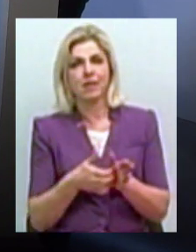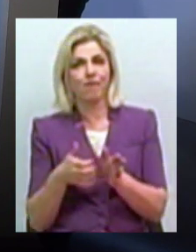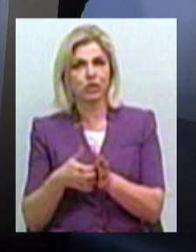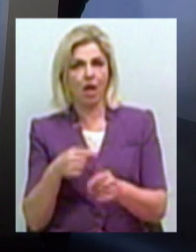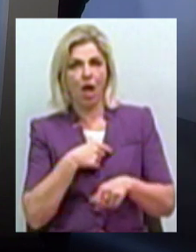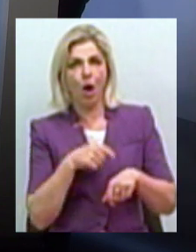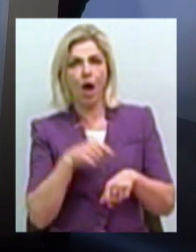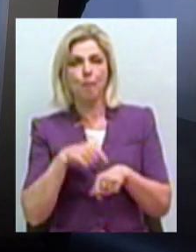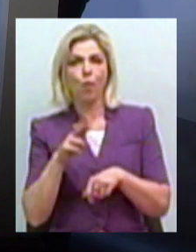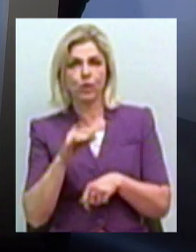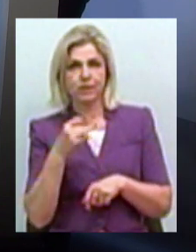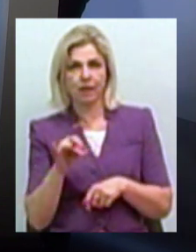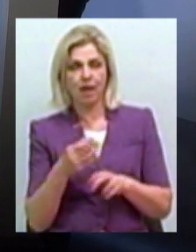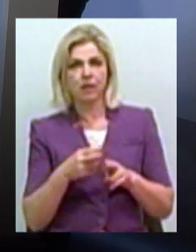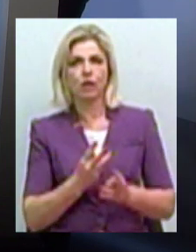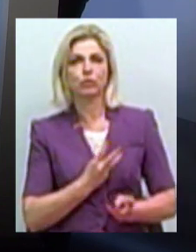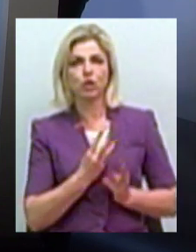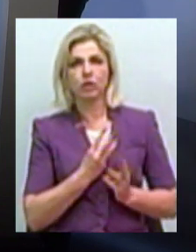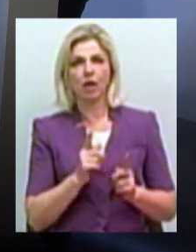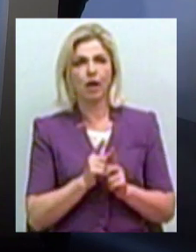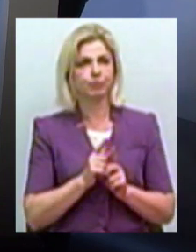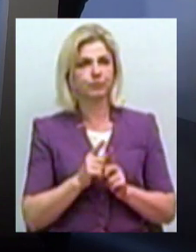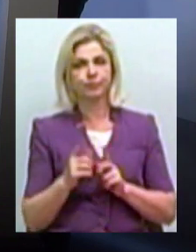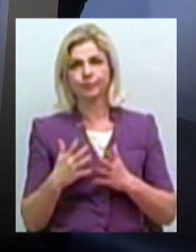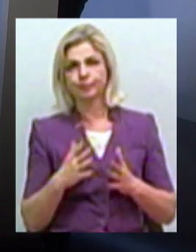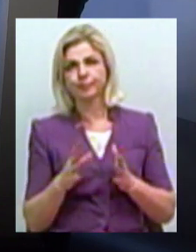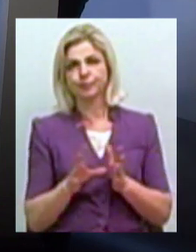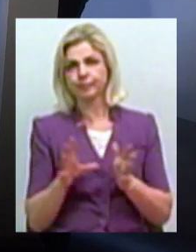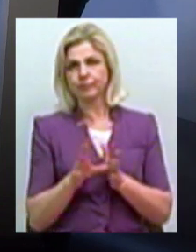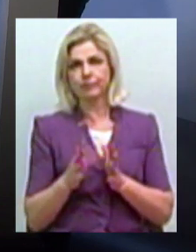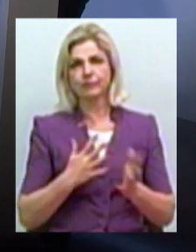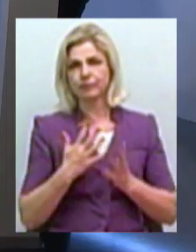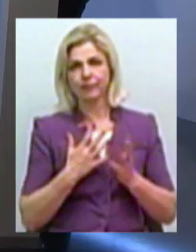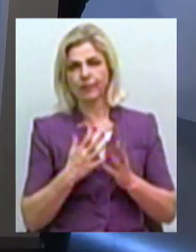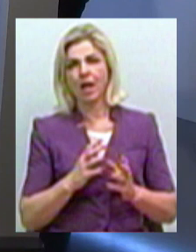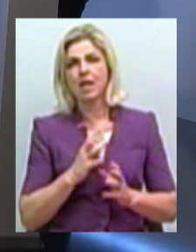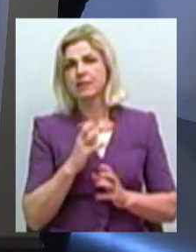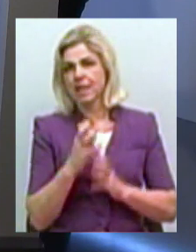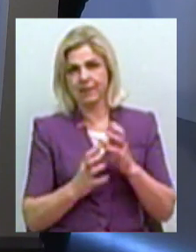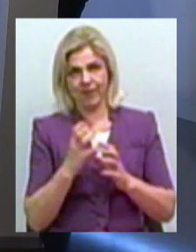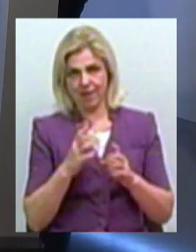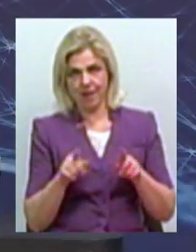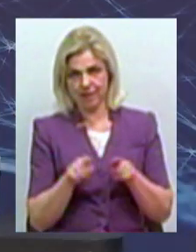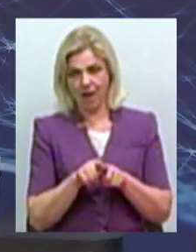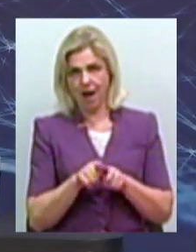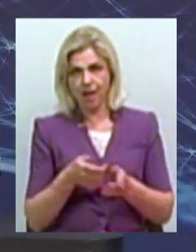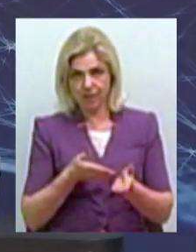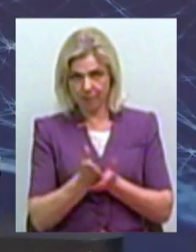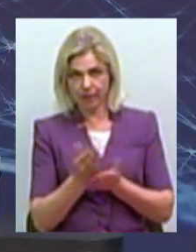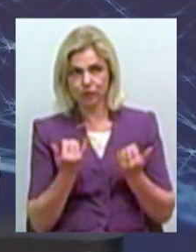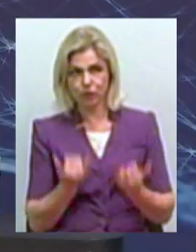ця жага до екстриму, яка зараз всесвітня, скажімо так, тенденція,